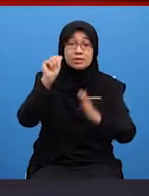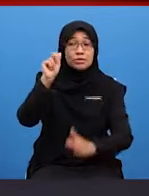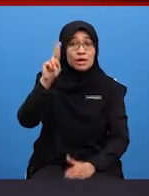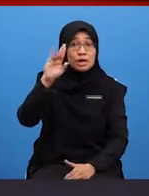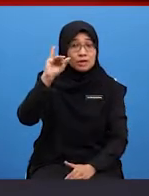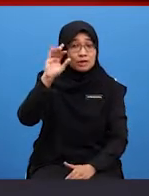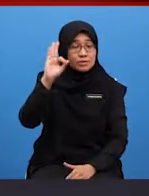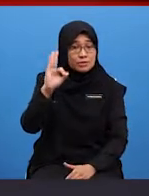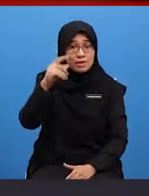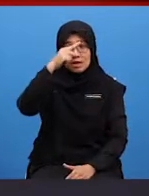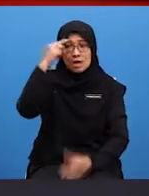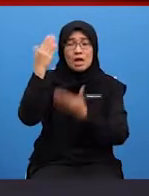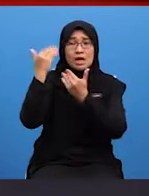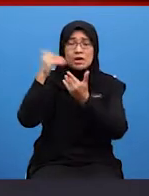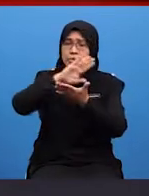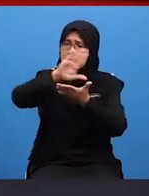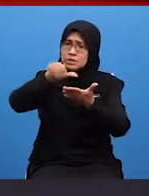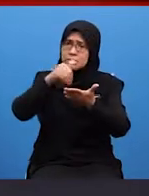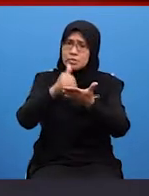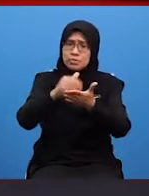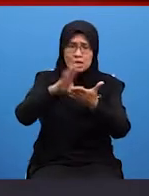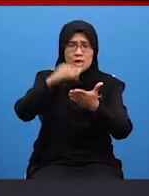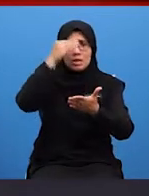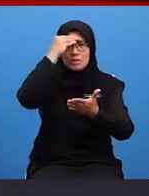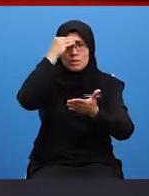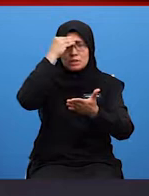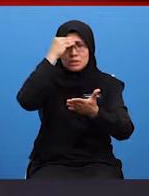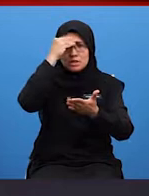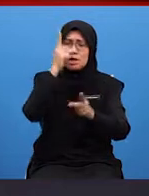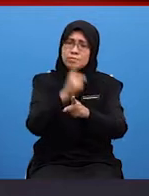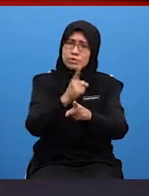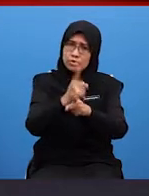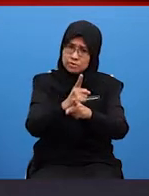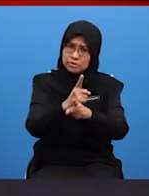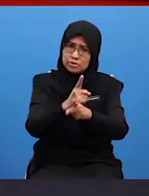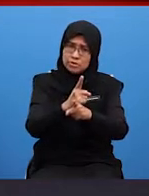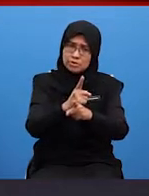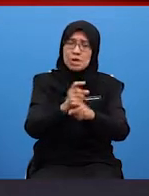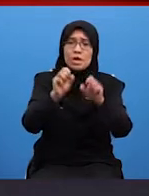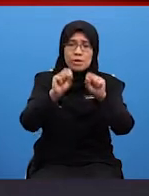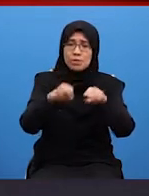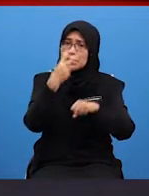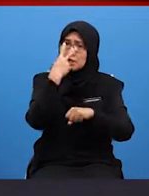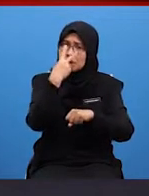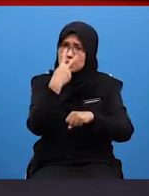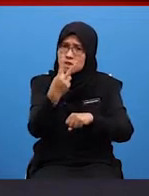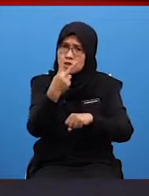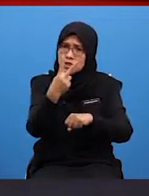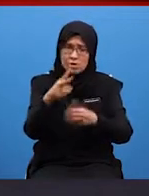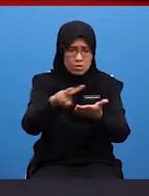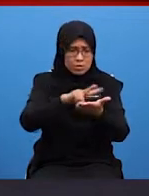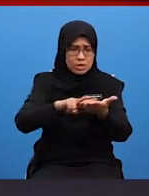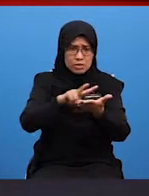terus belajar dan belajar dengan gigit Dan mungkin boleh menggunakan video ini Ataupun episod ini berulang kali Sehingga memahami